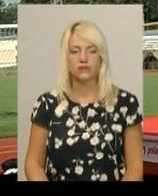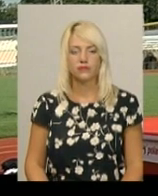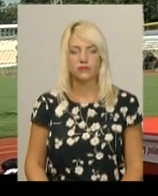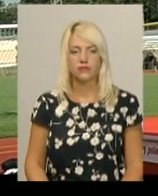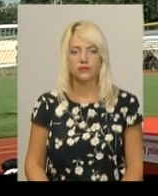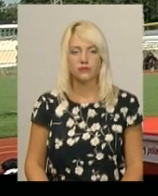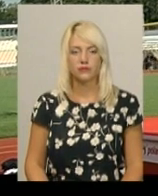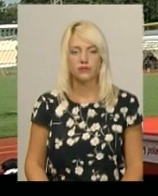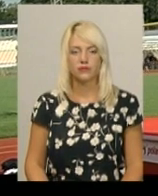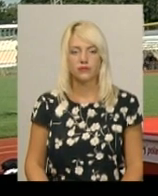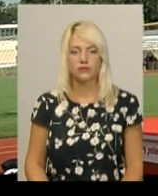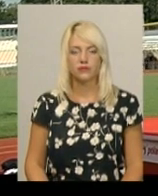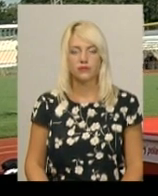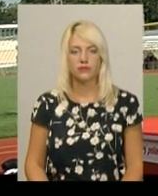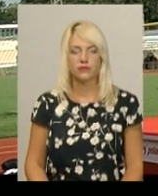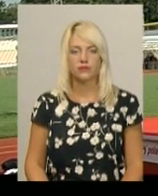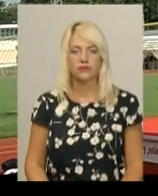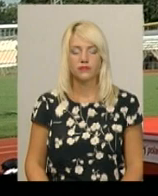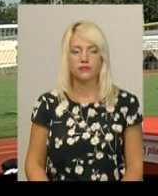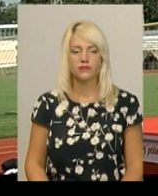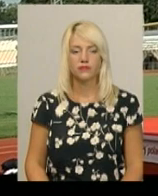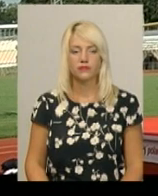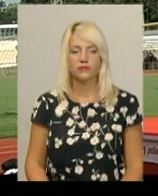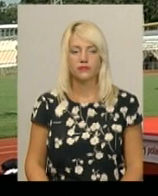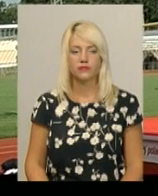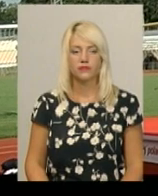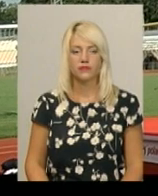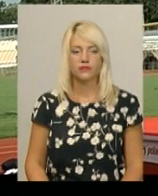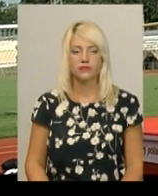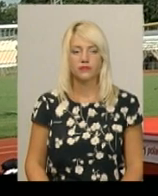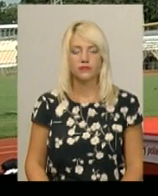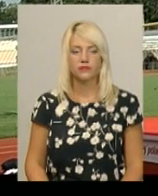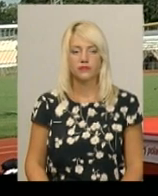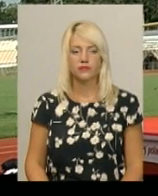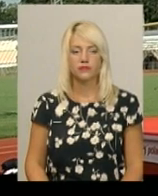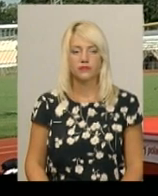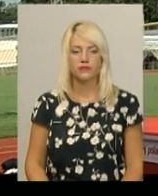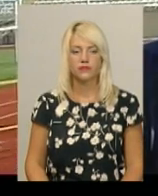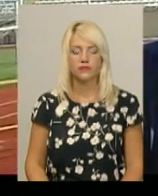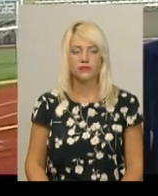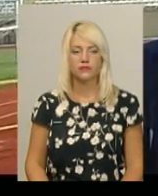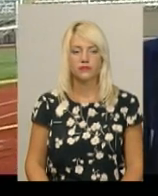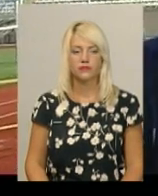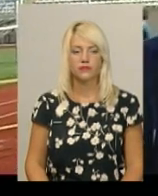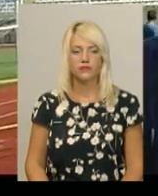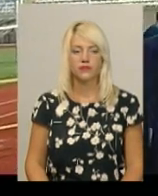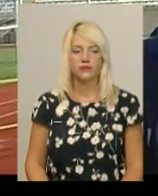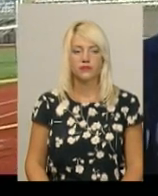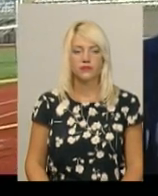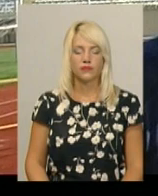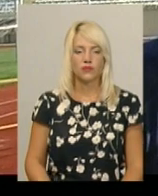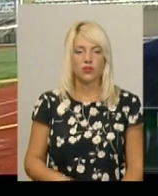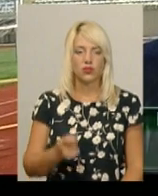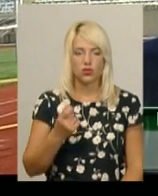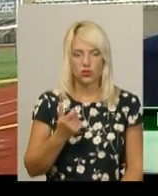Результат дозволяє боротися за медалі. Так що шанси є хороші. Трошки нас преслідували